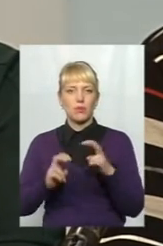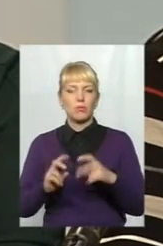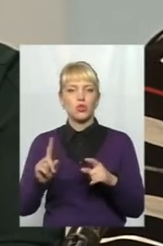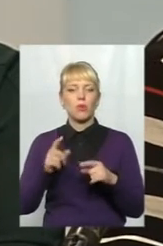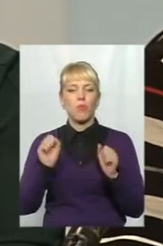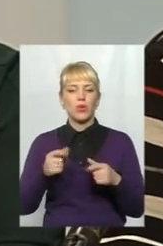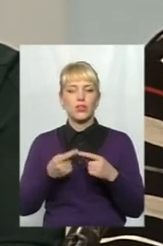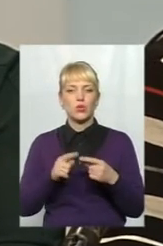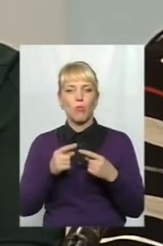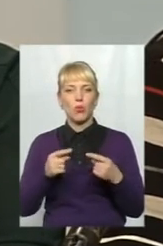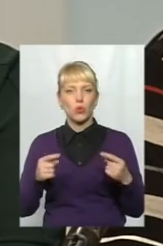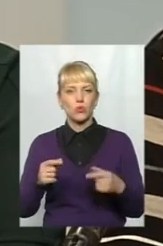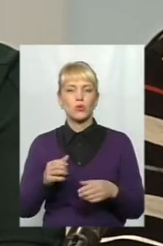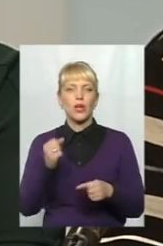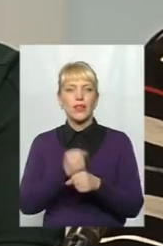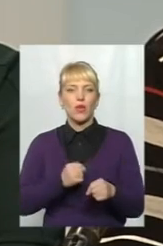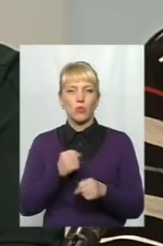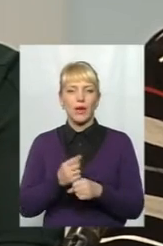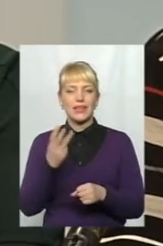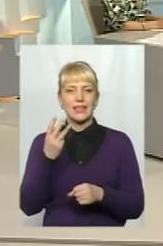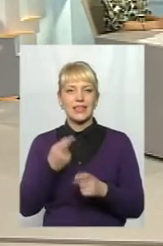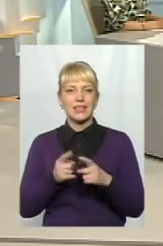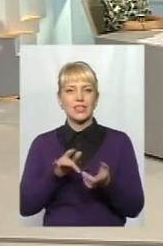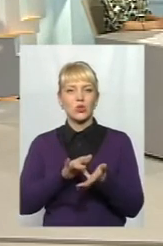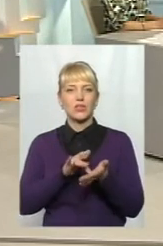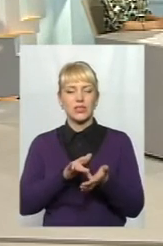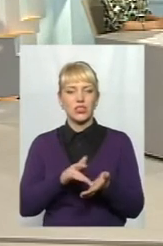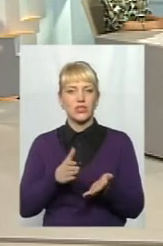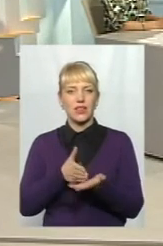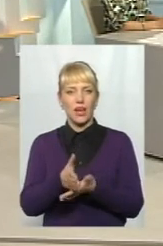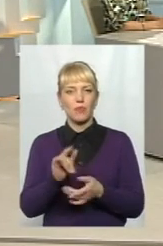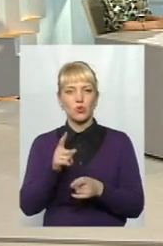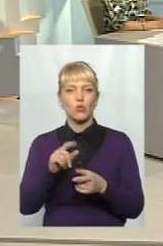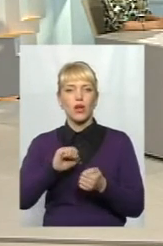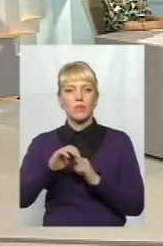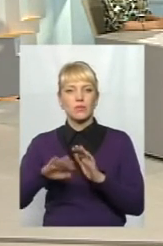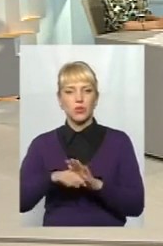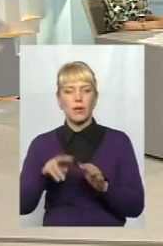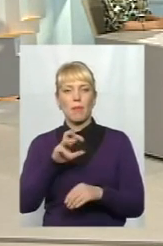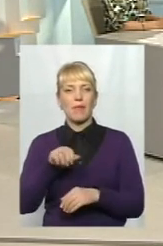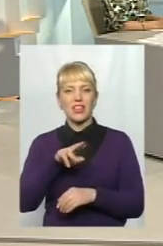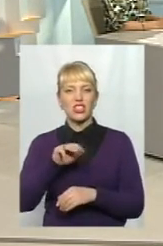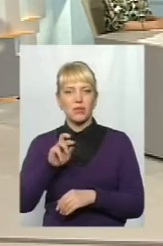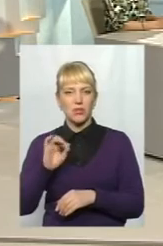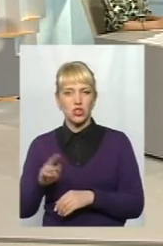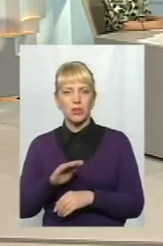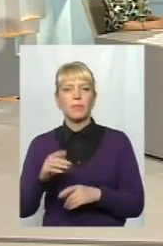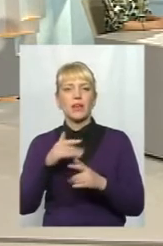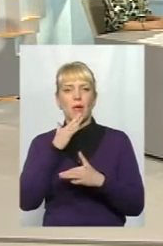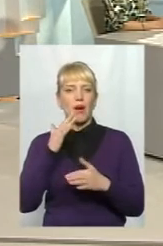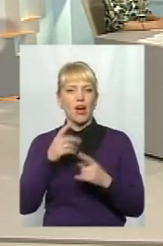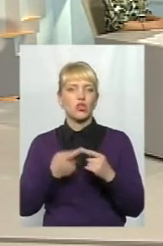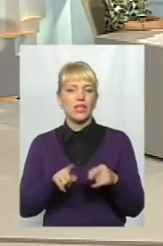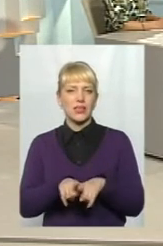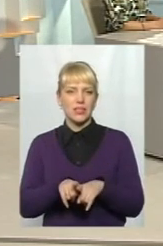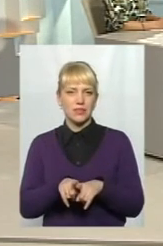продукцію, наприклад, переробляти. Третє, туристичний напрямок. Чому це туристичний? У нас Кам'янець-Подільський, Миджебіж, і дуже багато міст, які